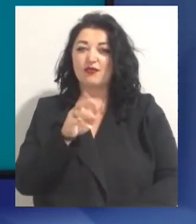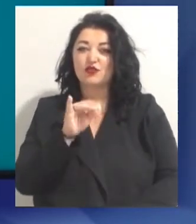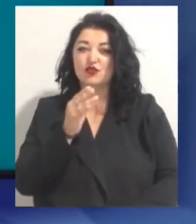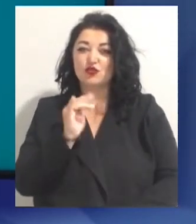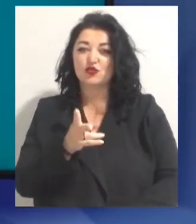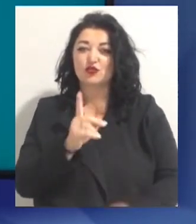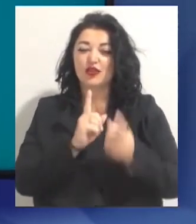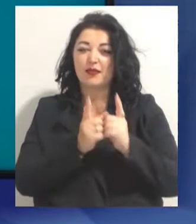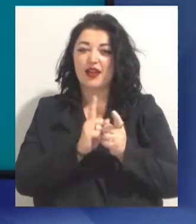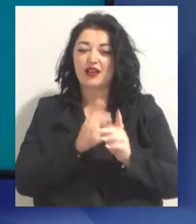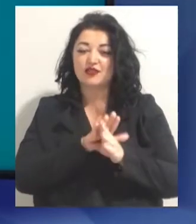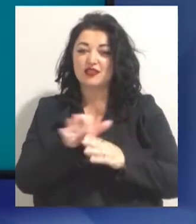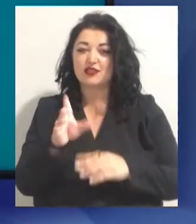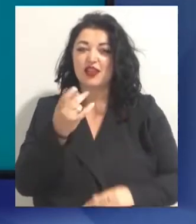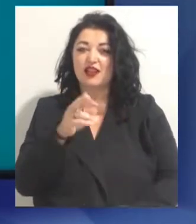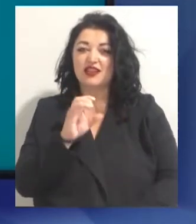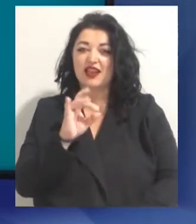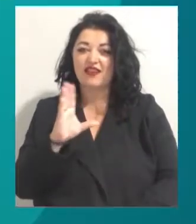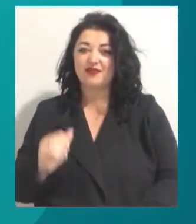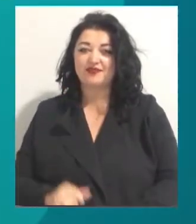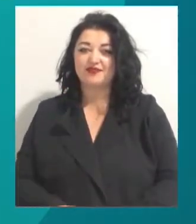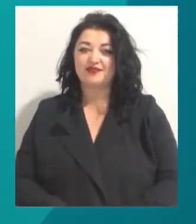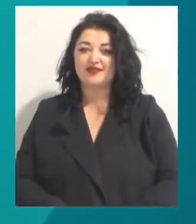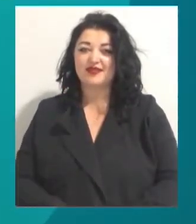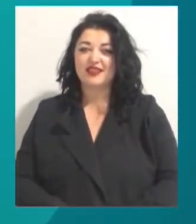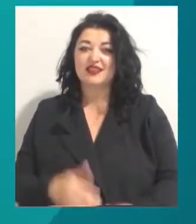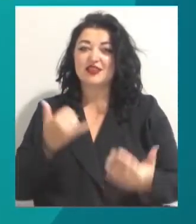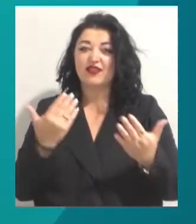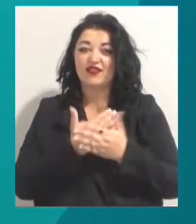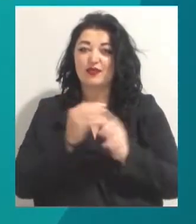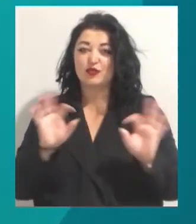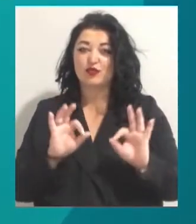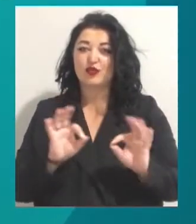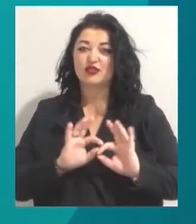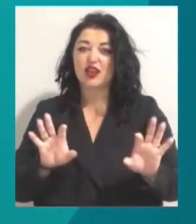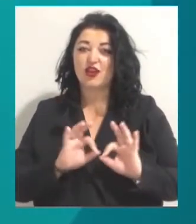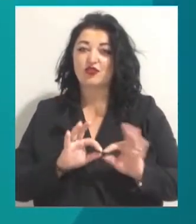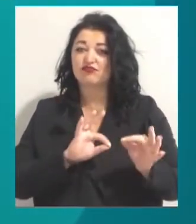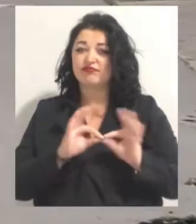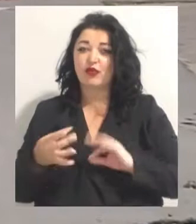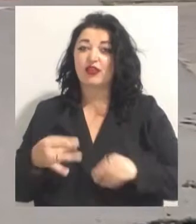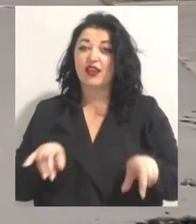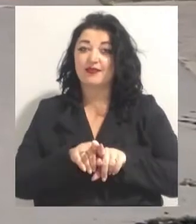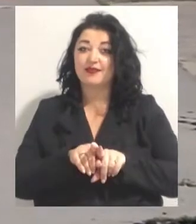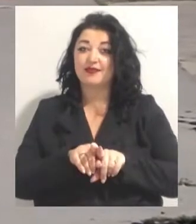Міщук. Сордопереклас здійснює Наталя Сергєєва. Сьогодні у випуску розкажемо про таке.